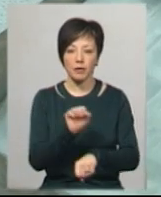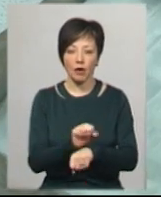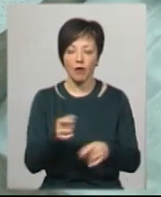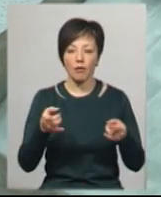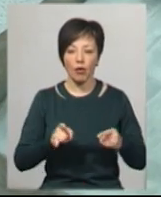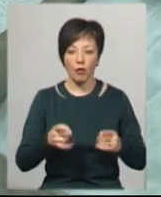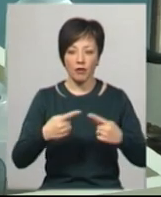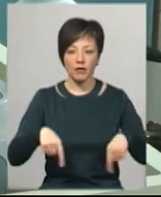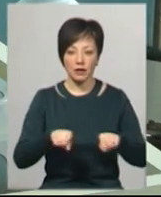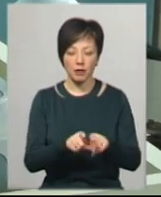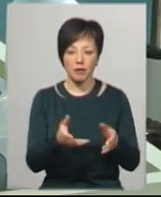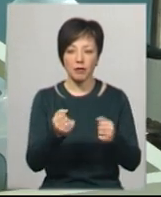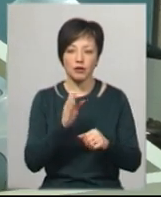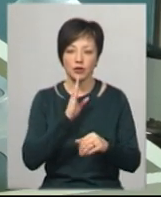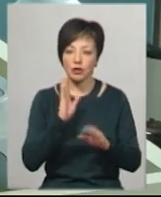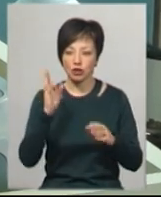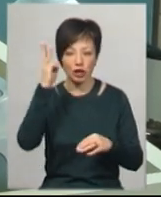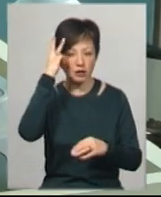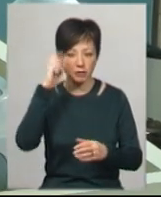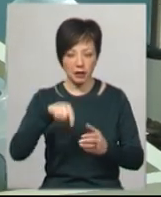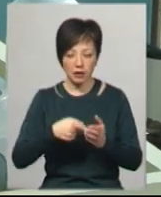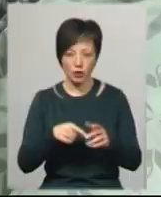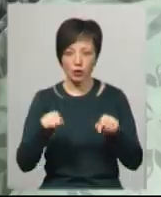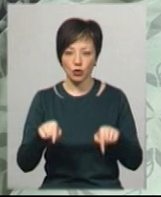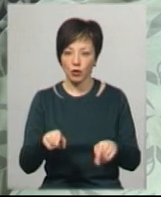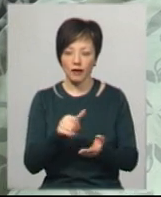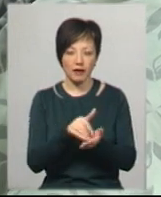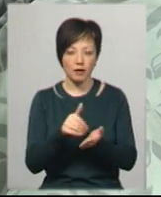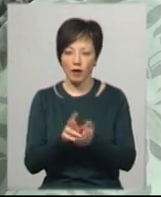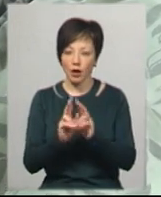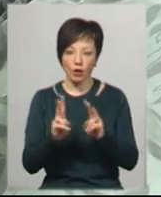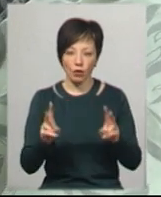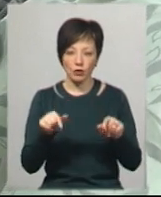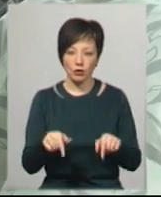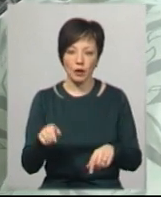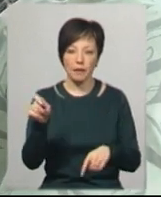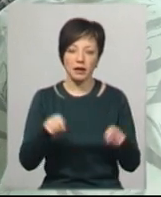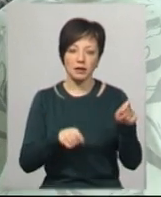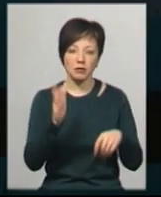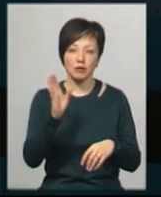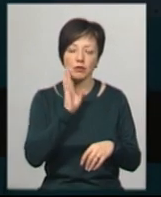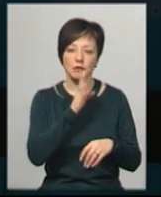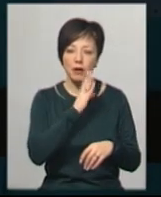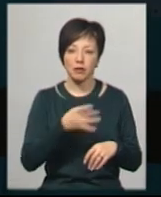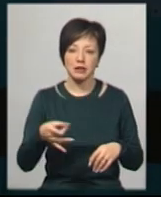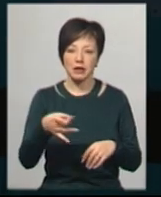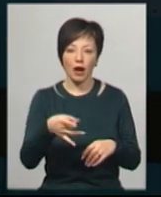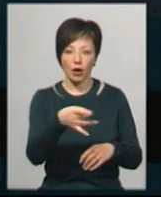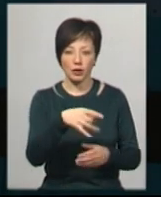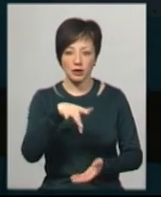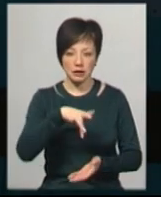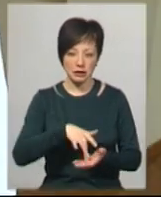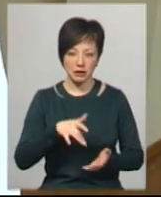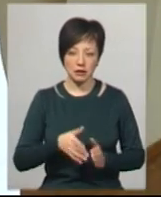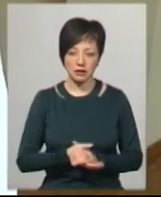пологому відділенні приймають породіль не лише з Хмельницького. Тут не відмовляють нікому і сюди приїздять майбутні мами з районних центрів, розповідає